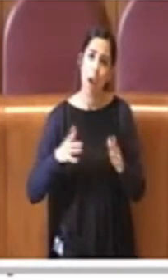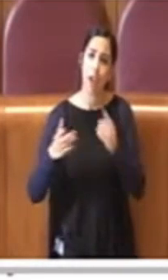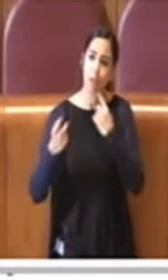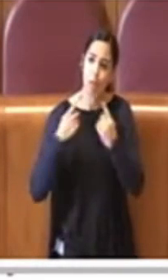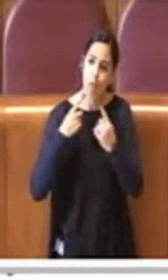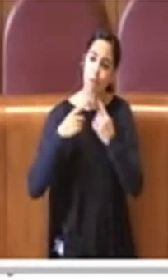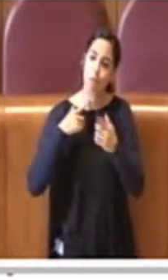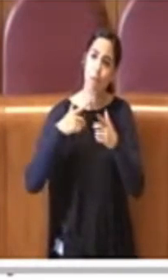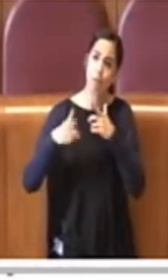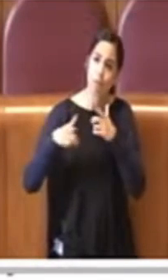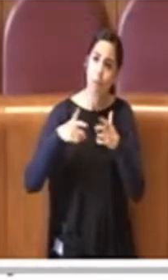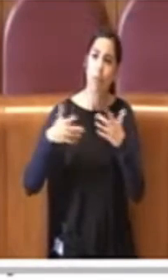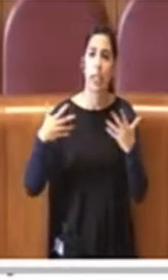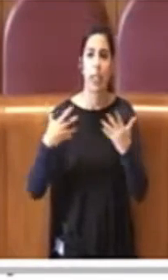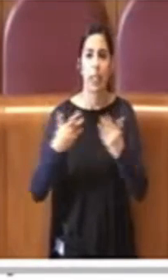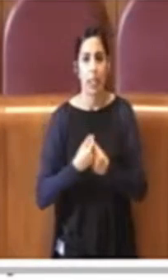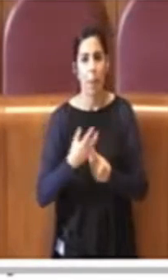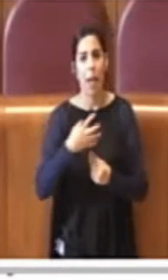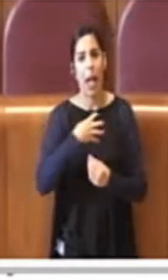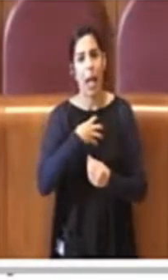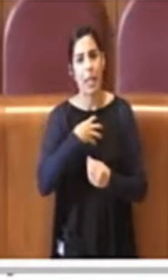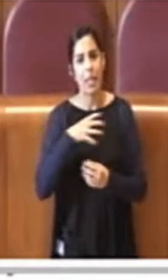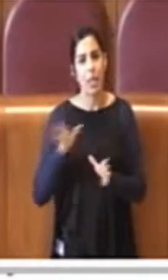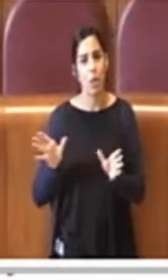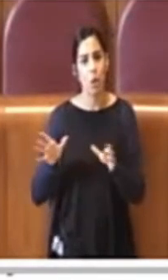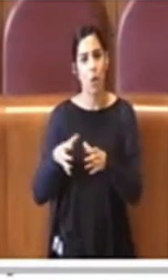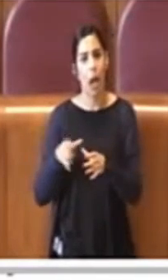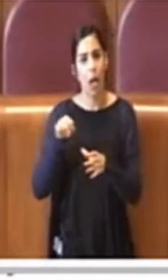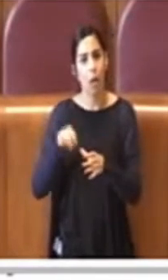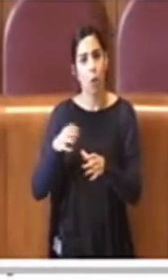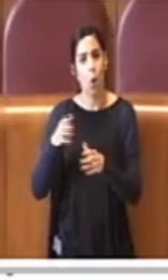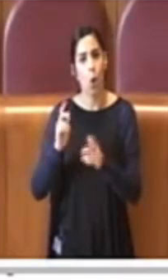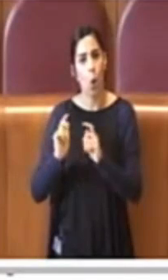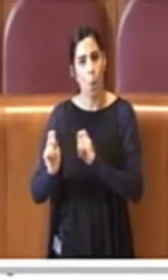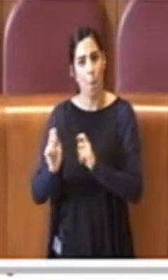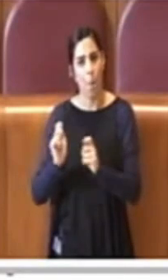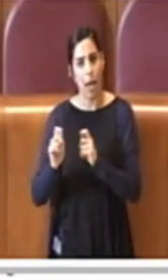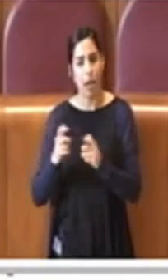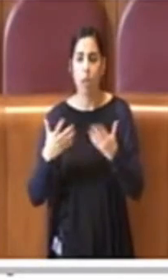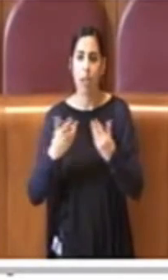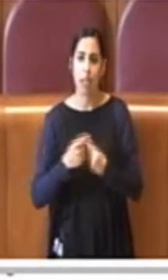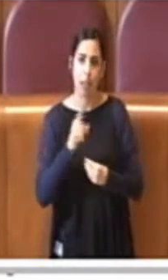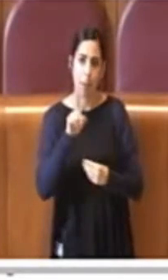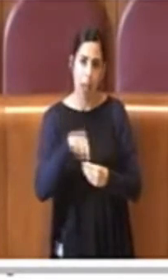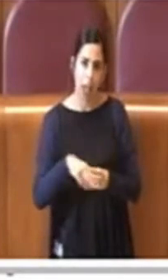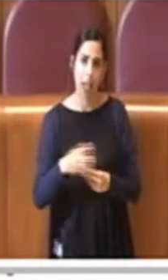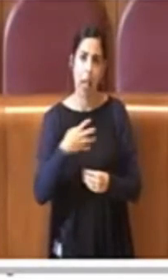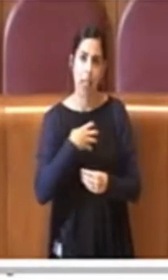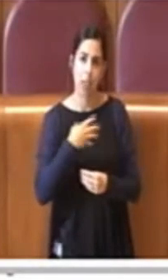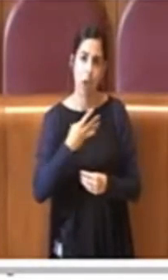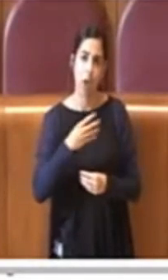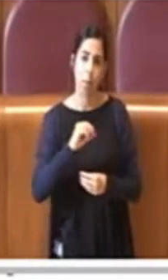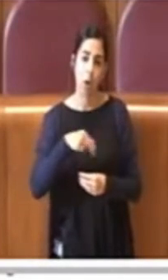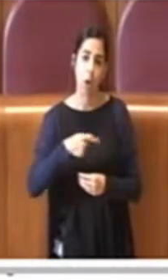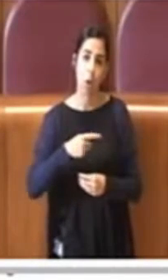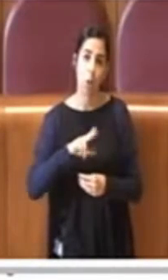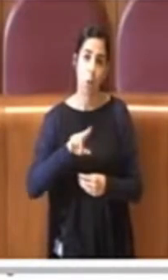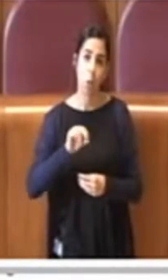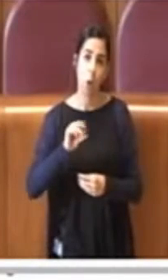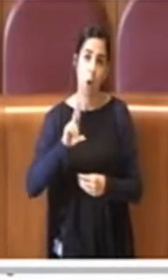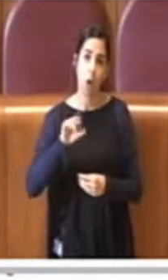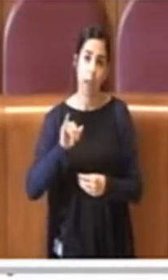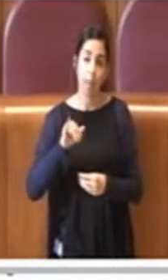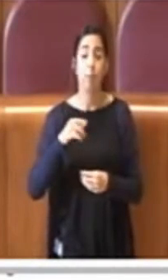'assessorato al commercio anche con l'assessore Montuori un tema che era già